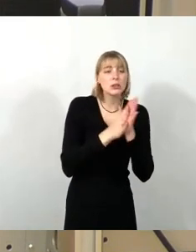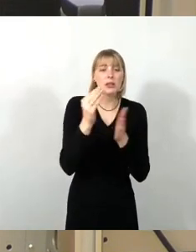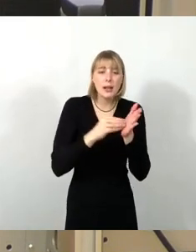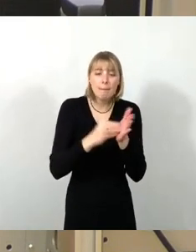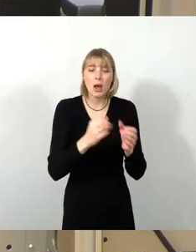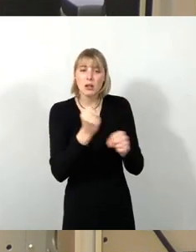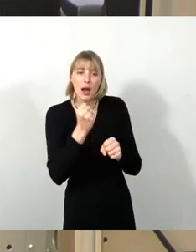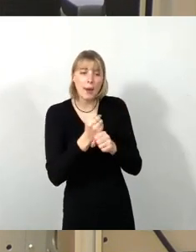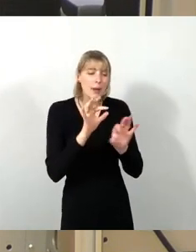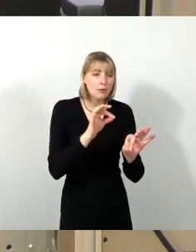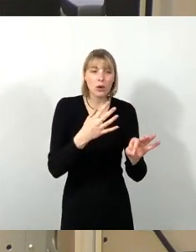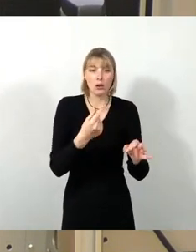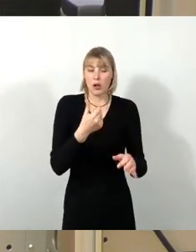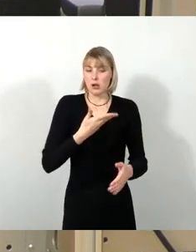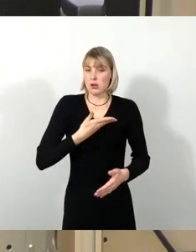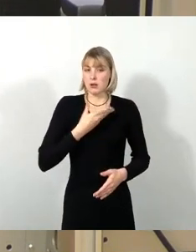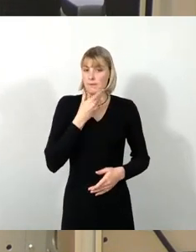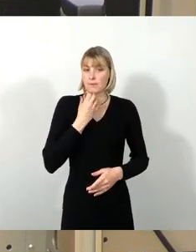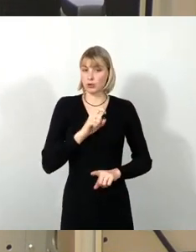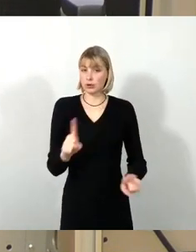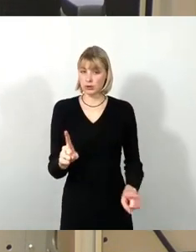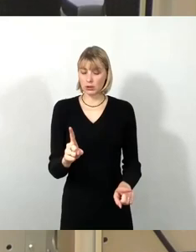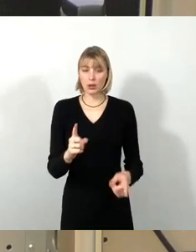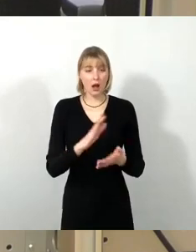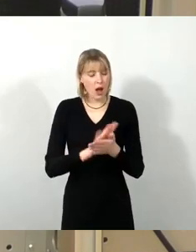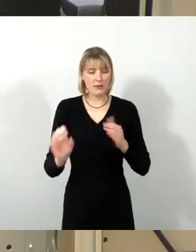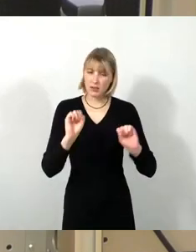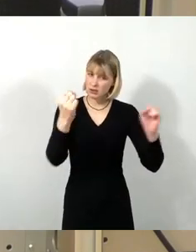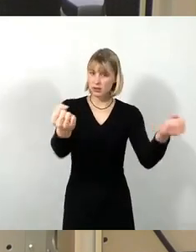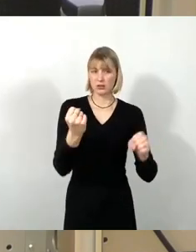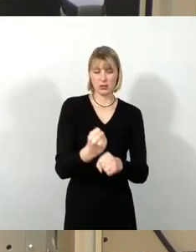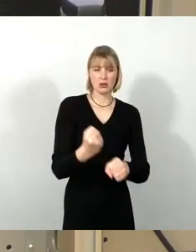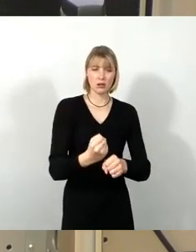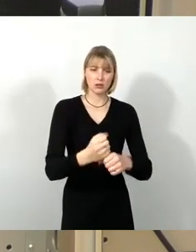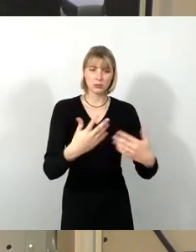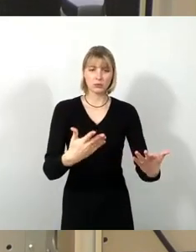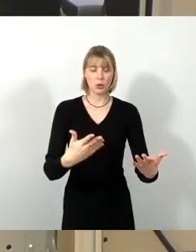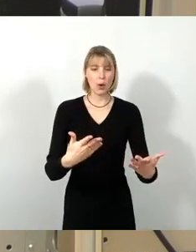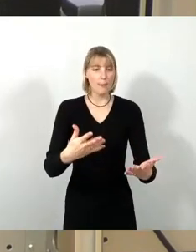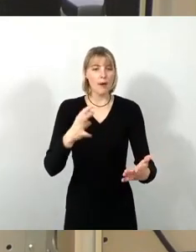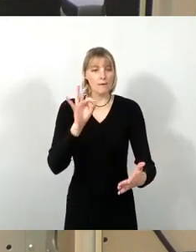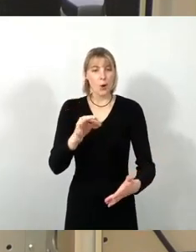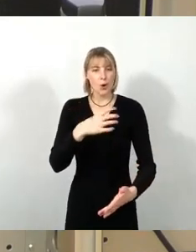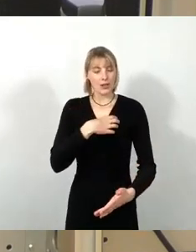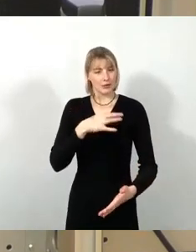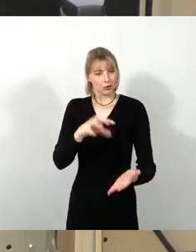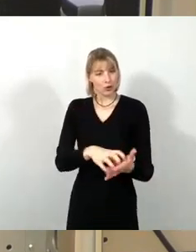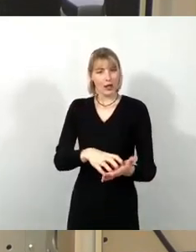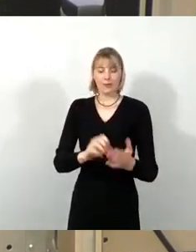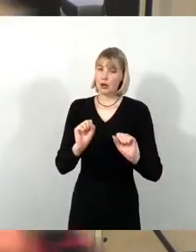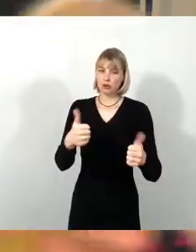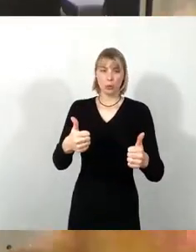viel Geld dafür oder so, sondern wir wollen etwas tun. Was kann sich eine Stadt anderes wünschen? Die Linke unterstützt das.